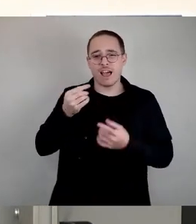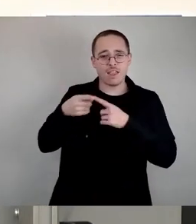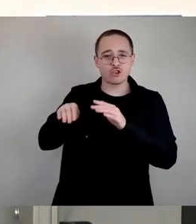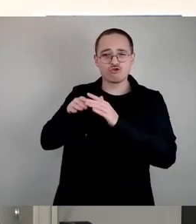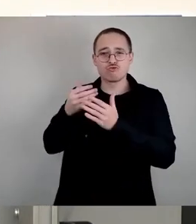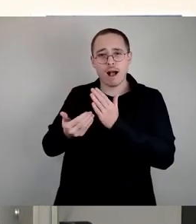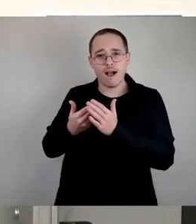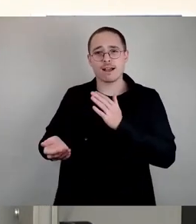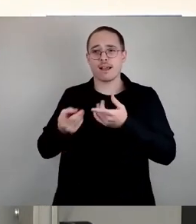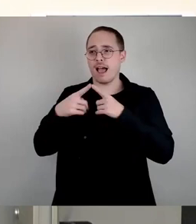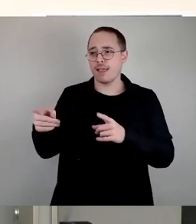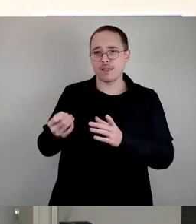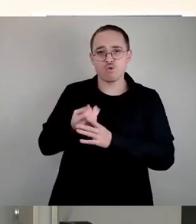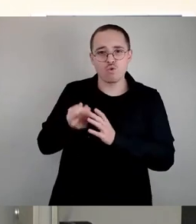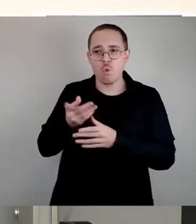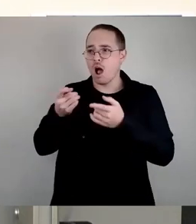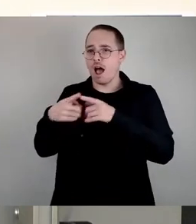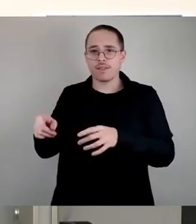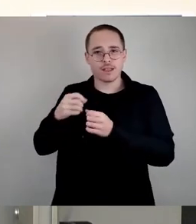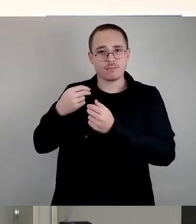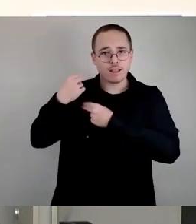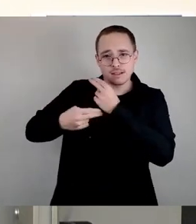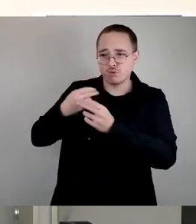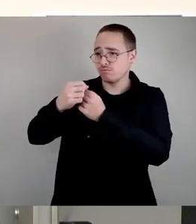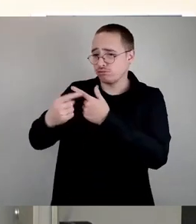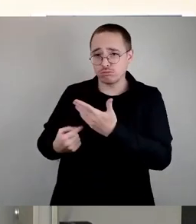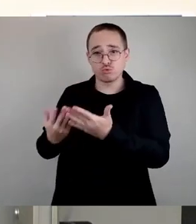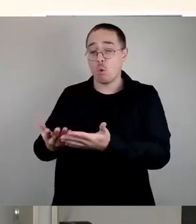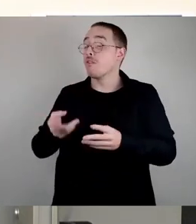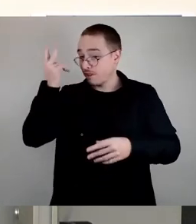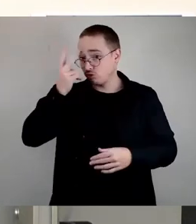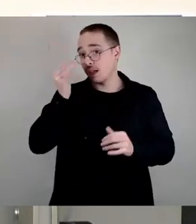Das ist schwierig. Aber wir haben, wie es Frau Apel schon sagte, andere,